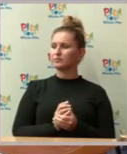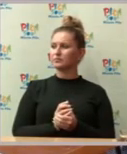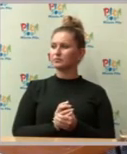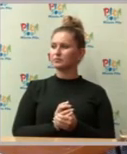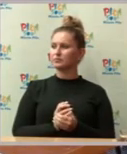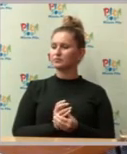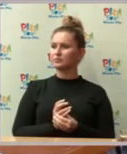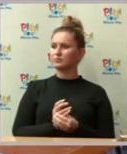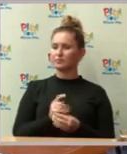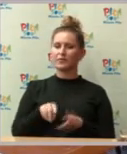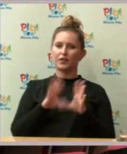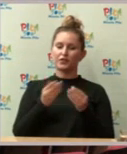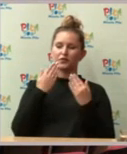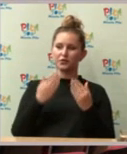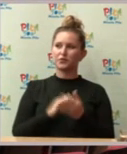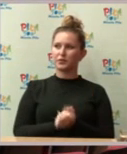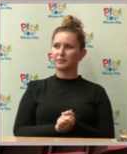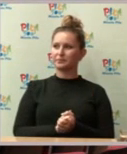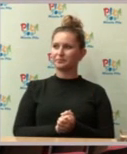I to wszystko. Dziękuję państwu bardzo.